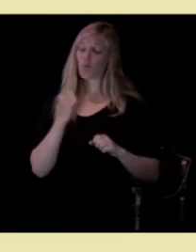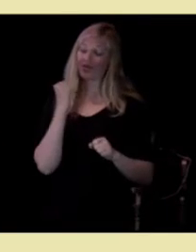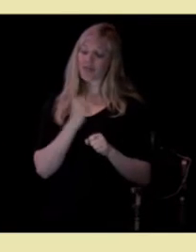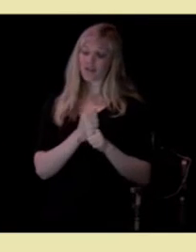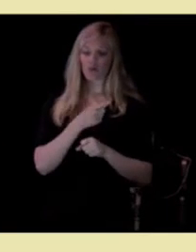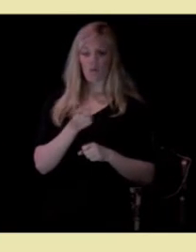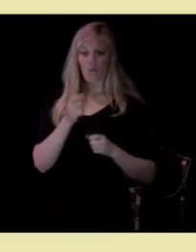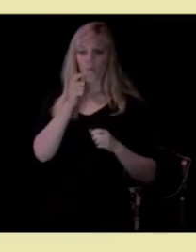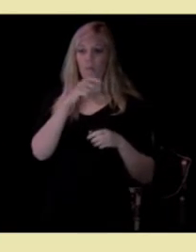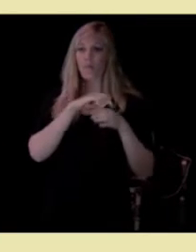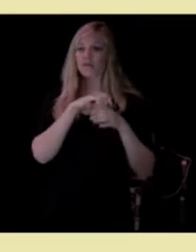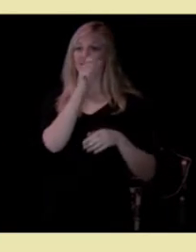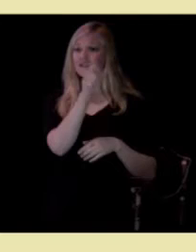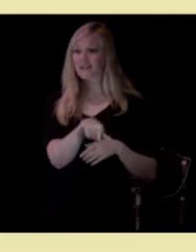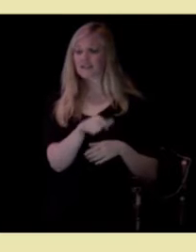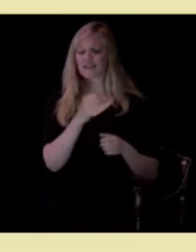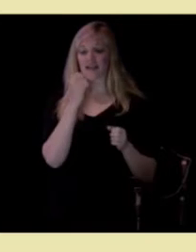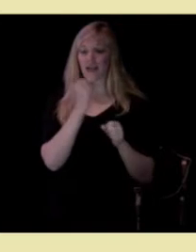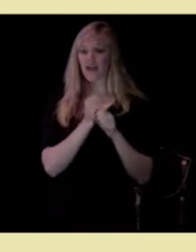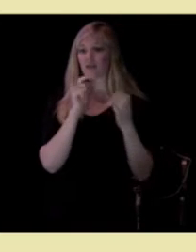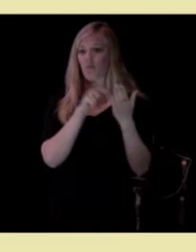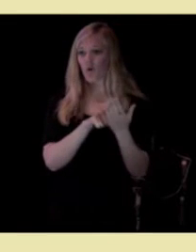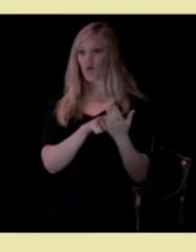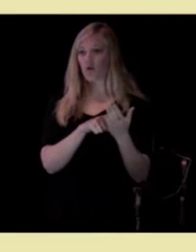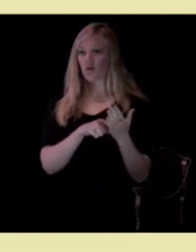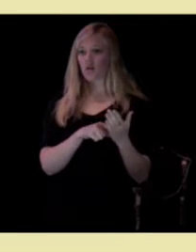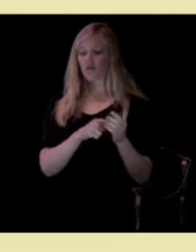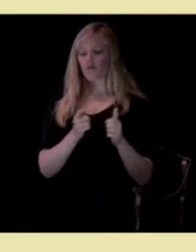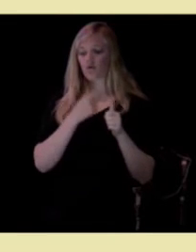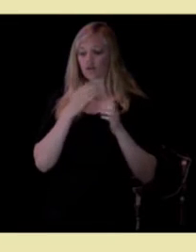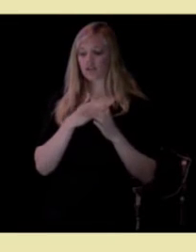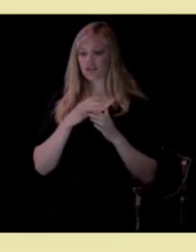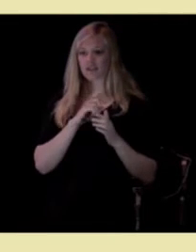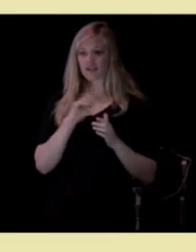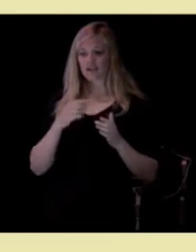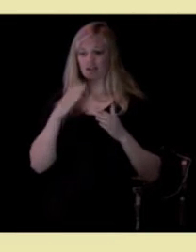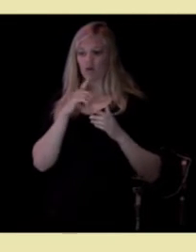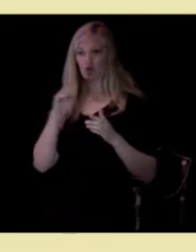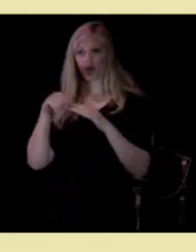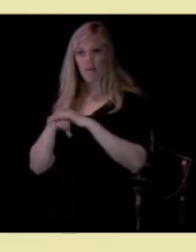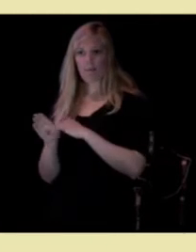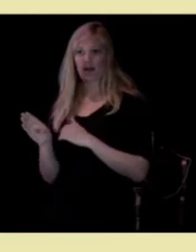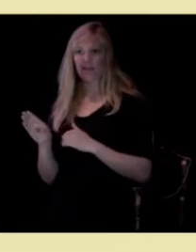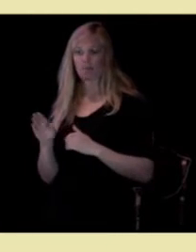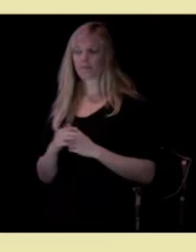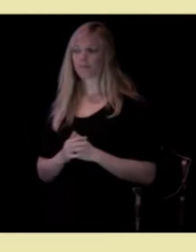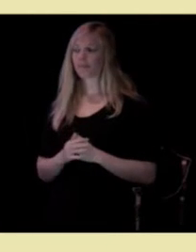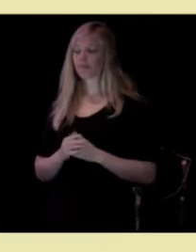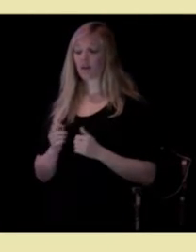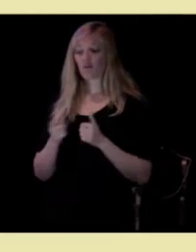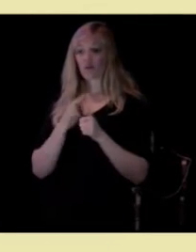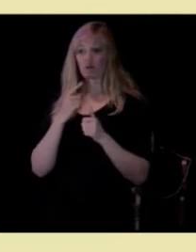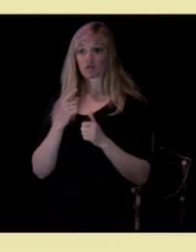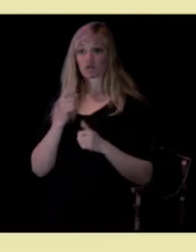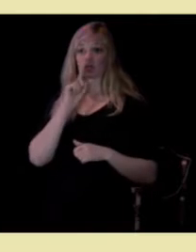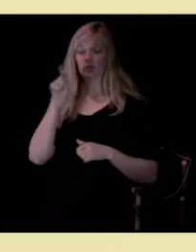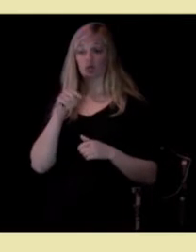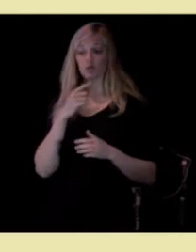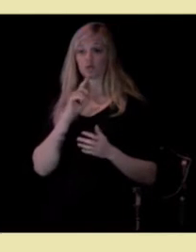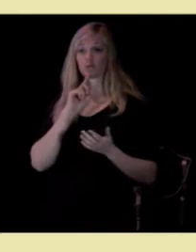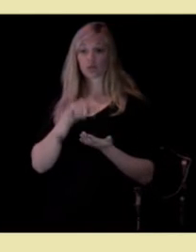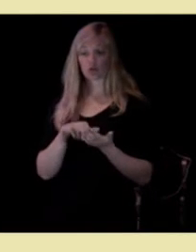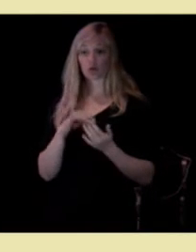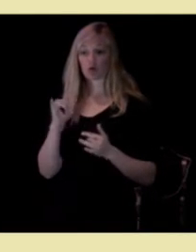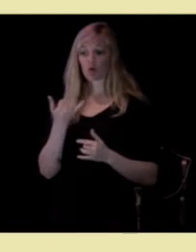pasientens egne mål den første tida etter hjemkomst. Et av de første spørsmålene som stilles er